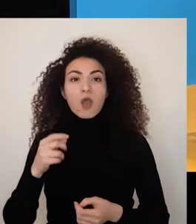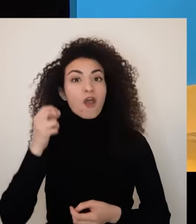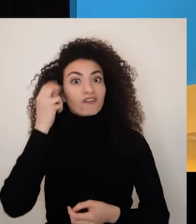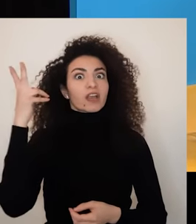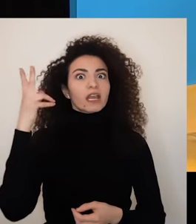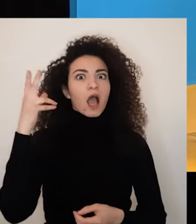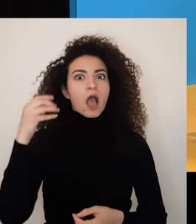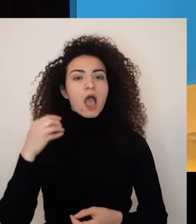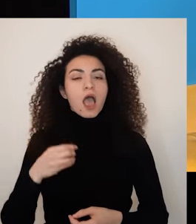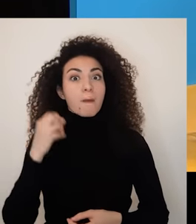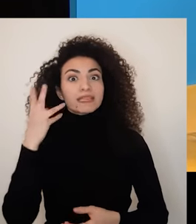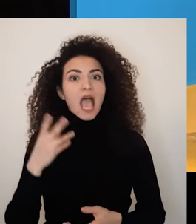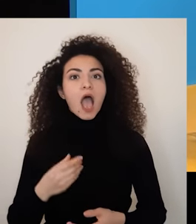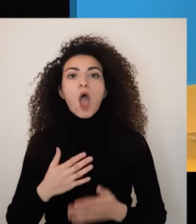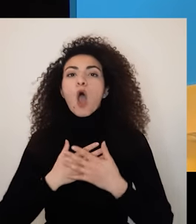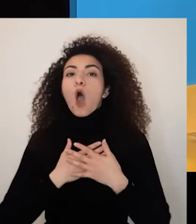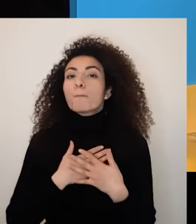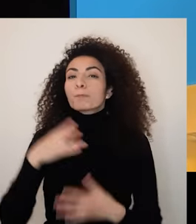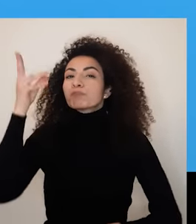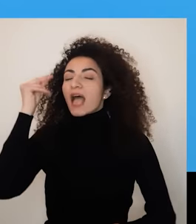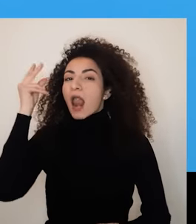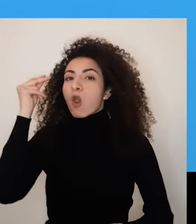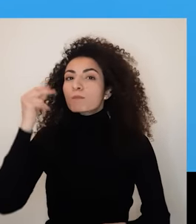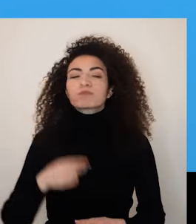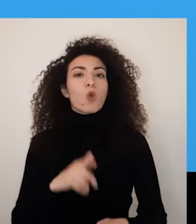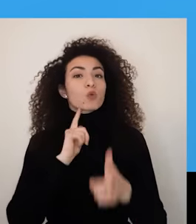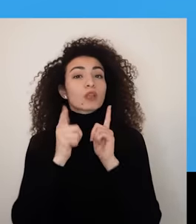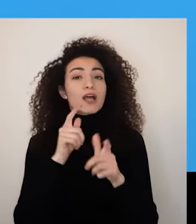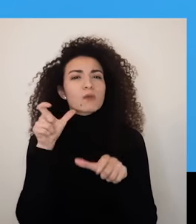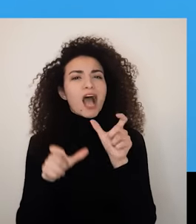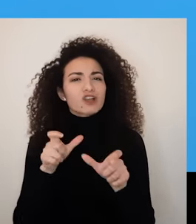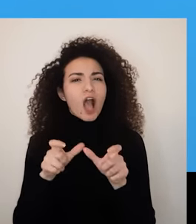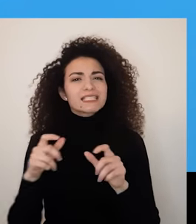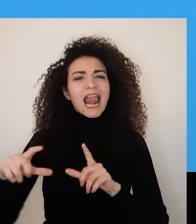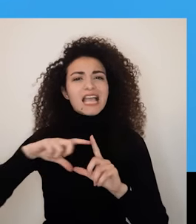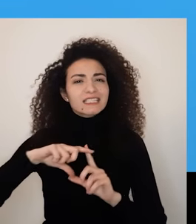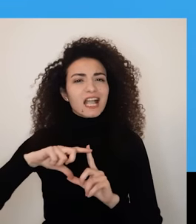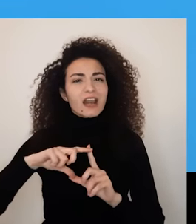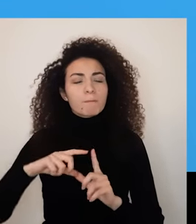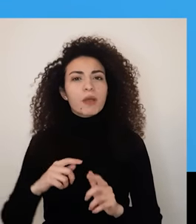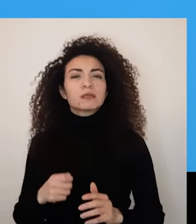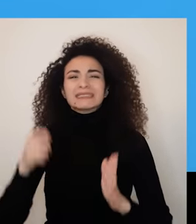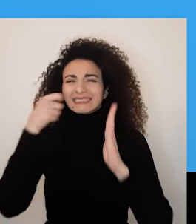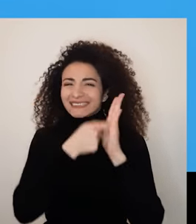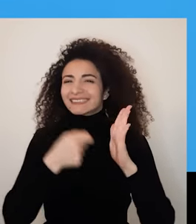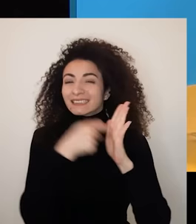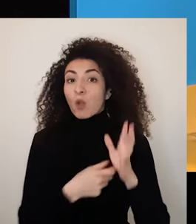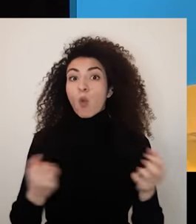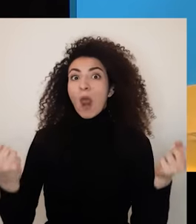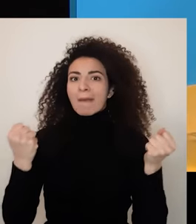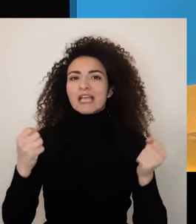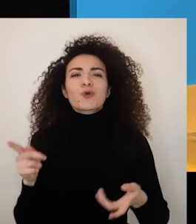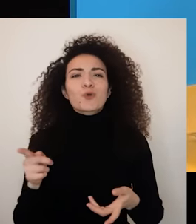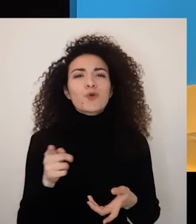التحديات وإيجاد حلول حب التعلم لتتقدم بمجالي المكياج بالتواصل الاجتماعي على السوشال ميديا